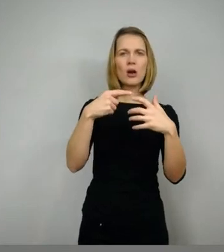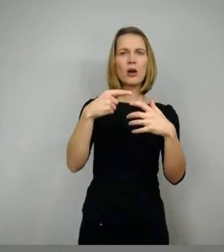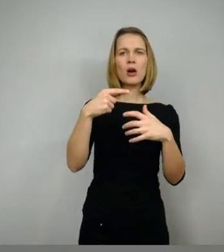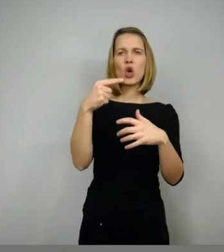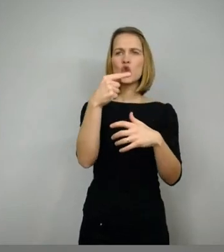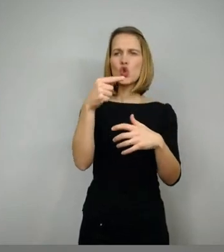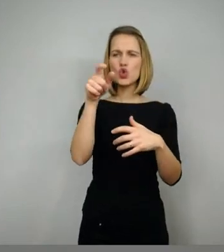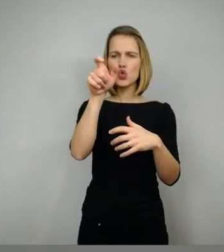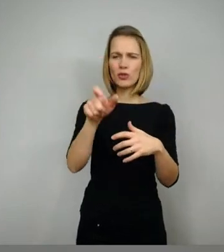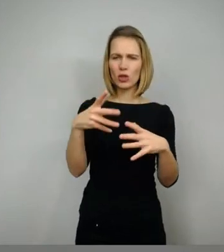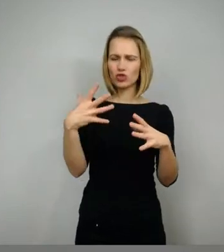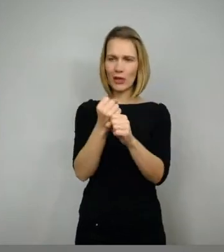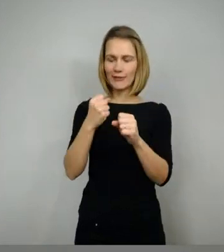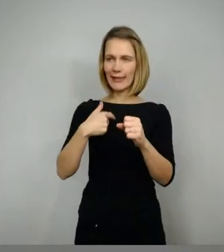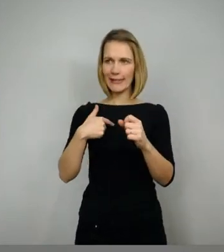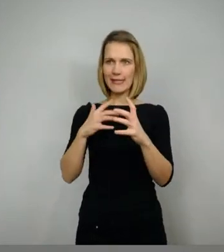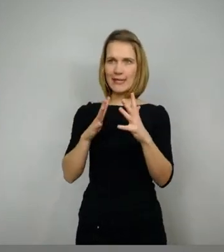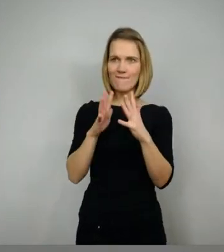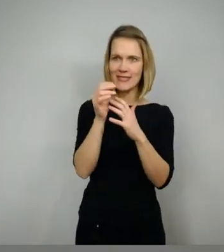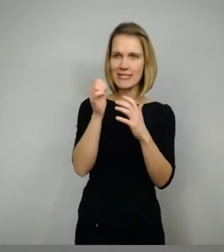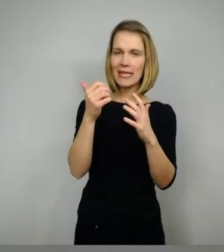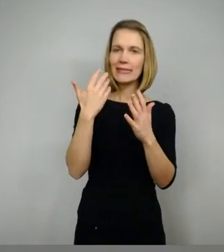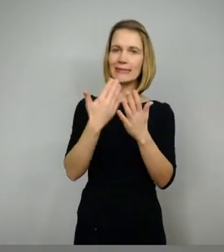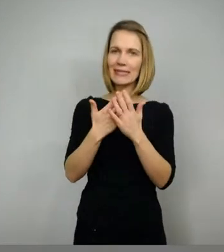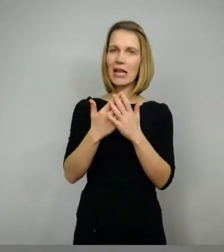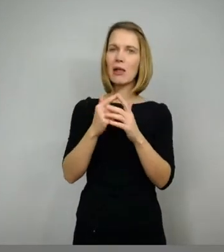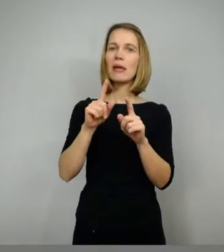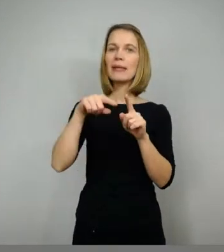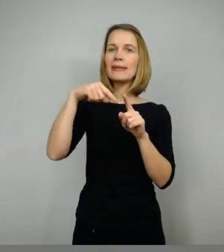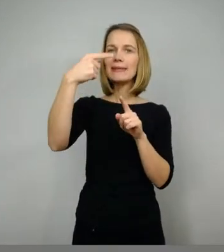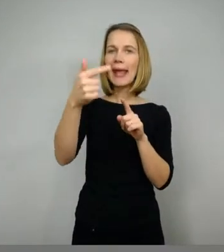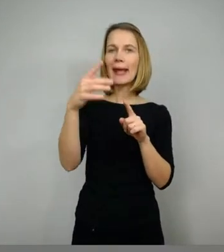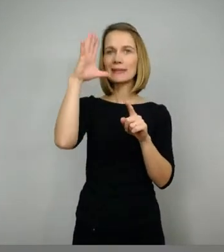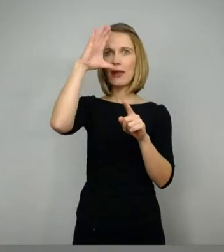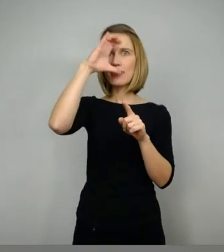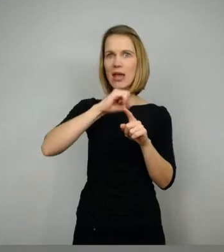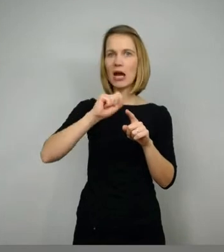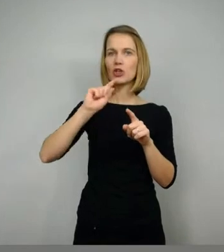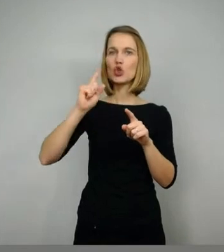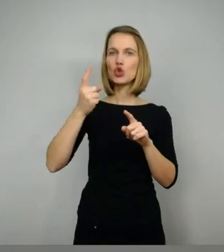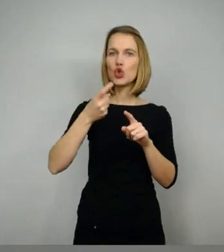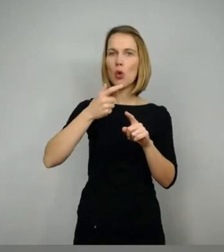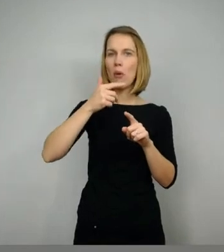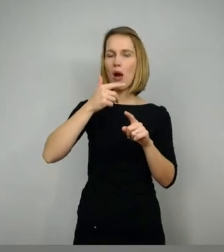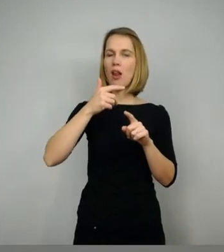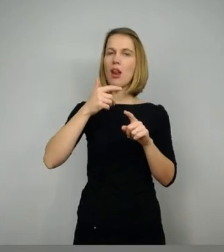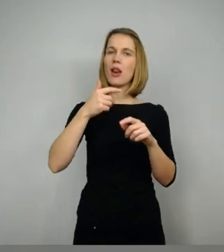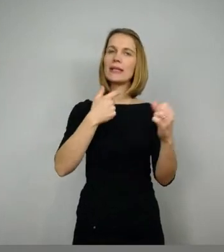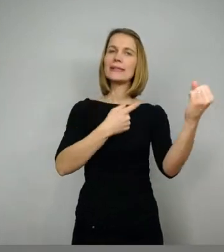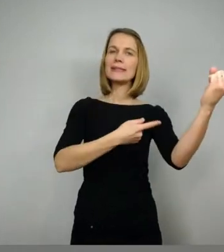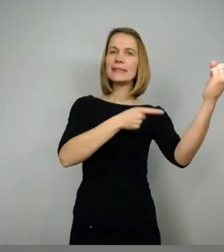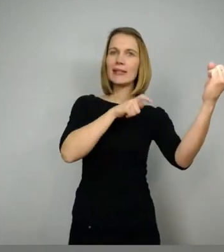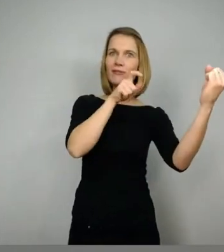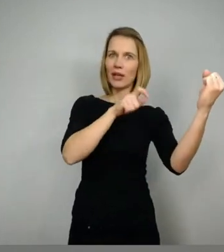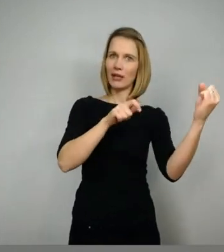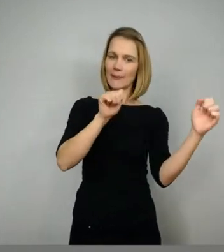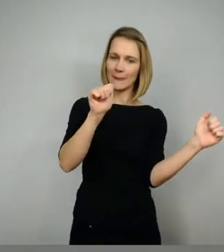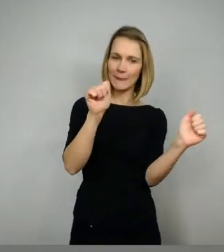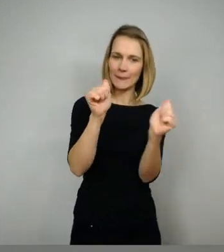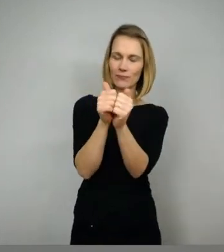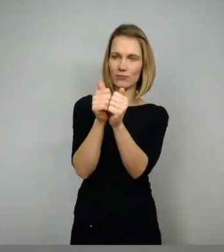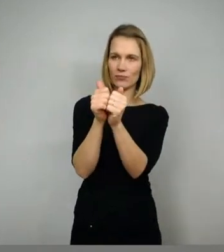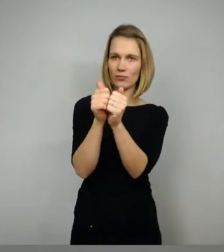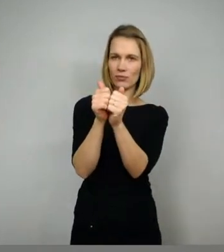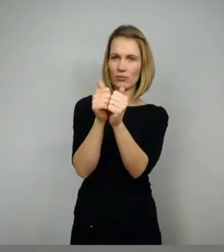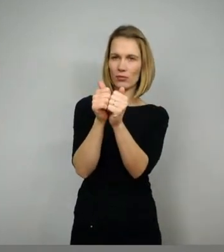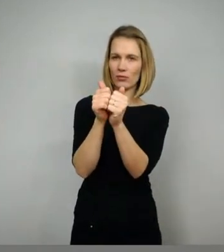und nochmal helfen, um diese super starke Frau zu besiegen, aber auch wieder unsichtbar und